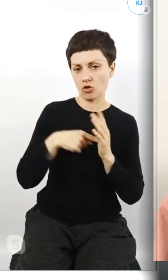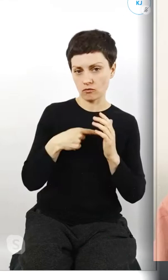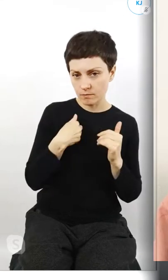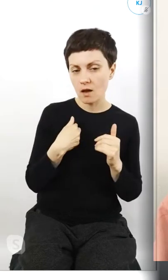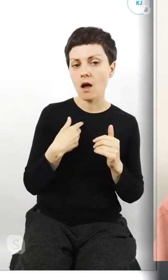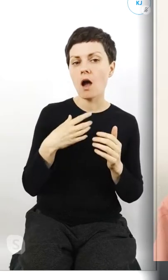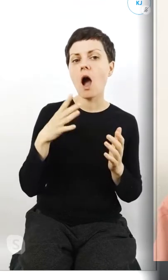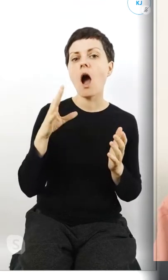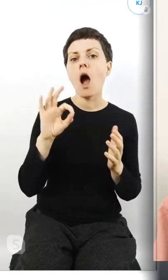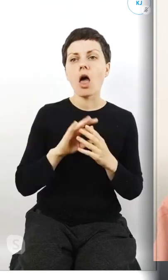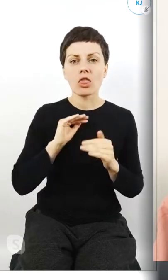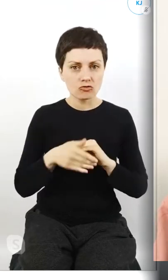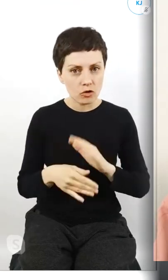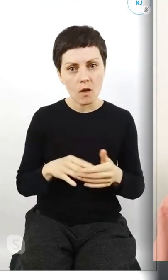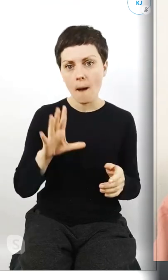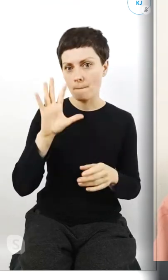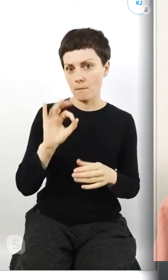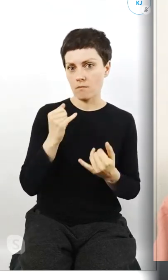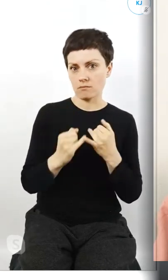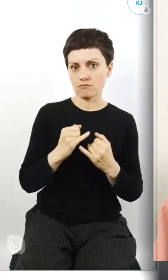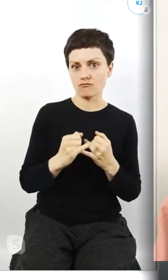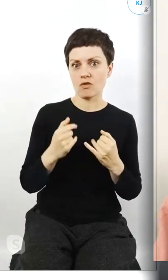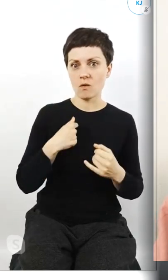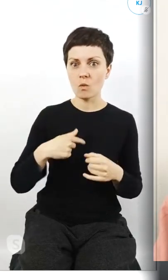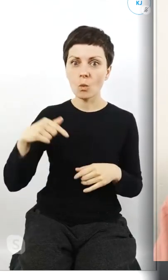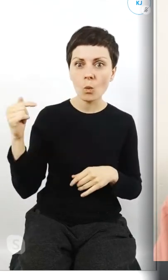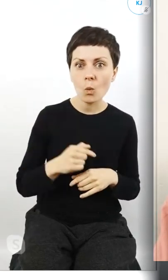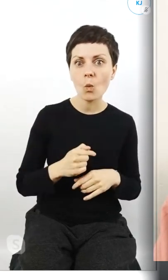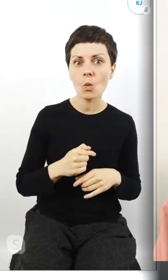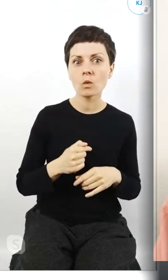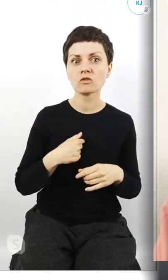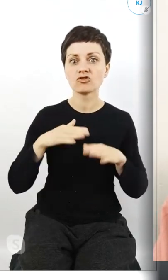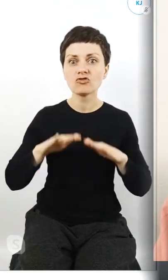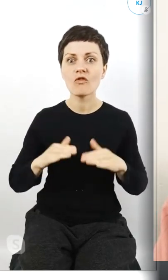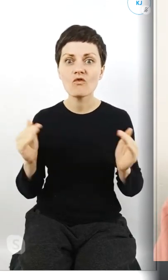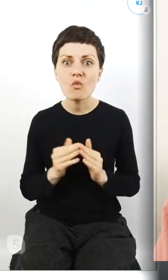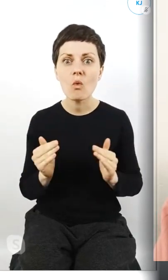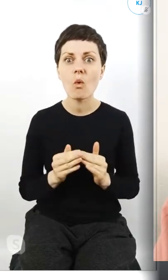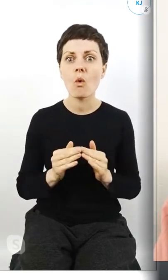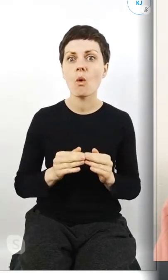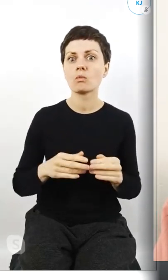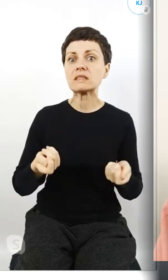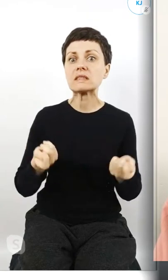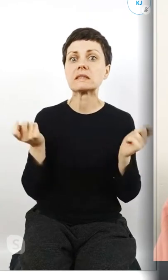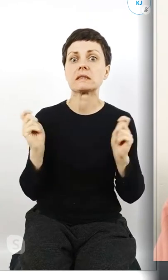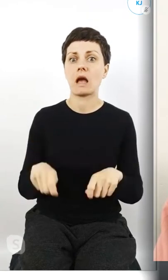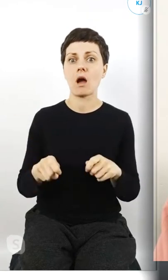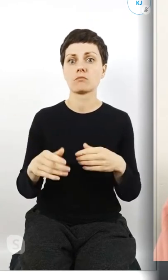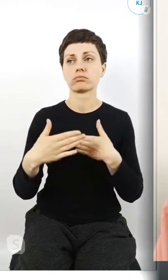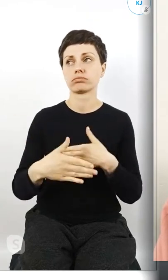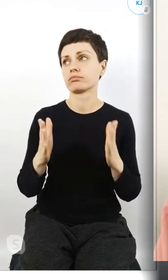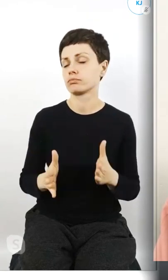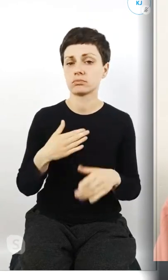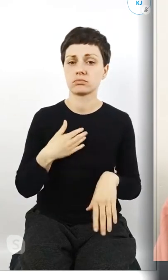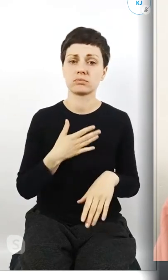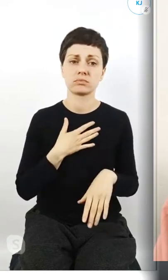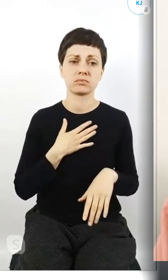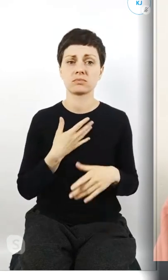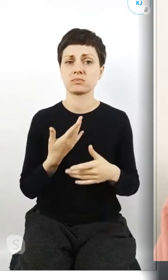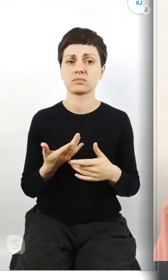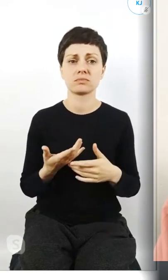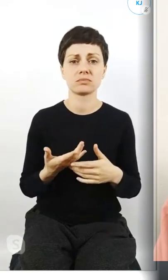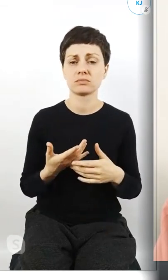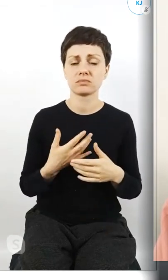ekstrawertyczki, więc gdybym miała też ciągle siedzieć w domu i zamykać się w czterech ścianach, no to jak najbardziej